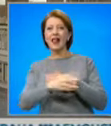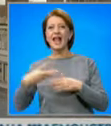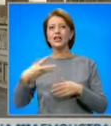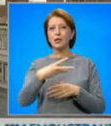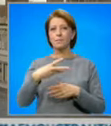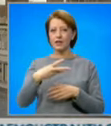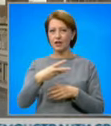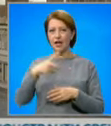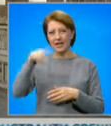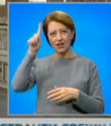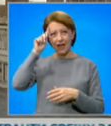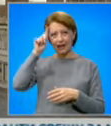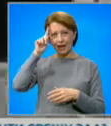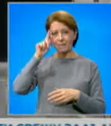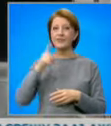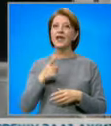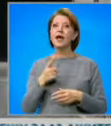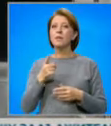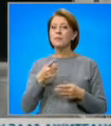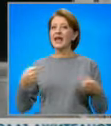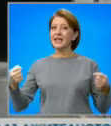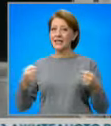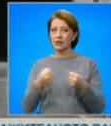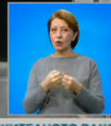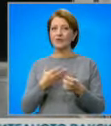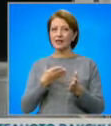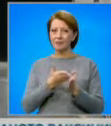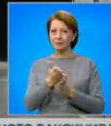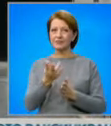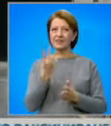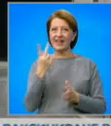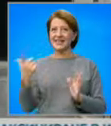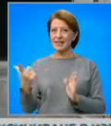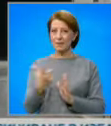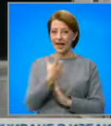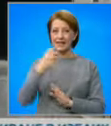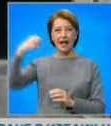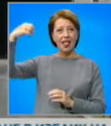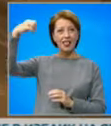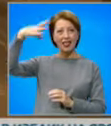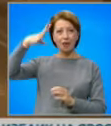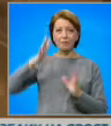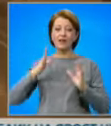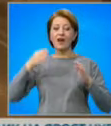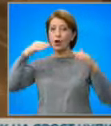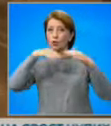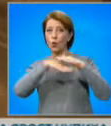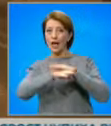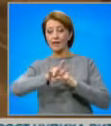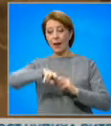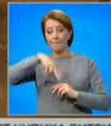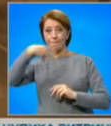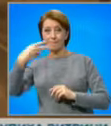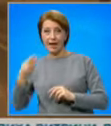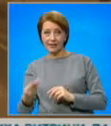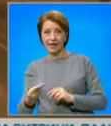Софийски окръжен съд. При инцидента през 2017-та лампа в тунела падна върху колата, в която беше загиналът. А пътната